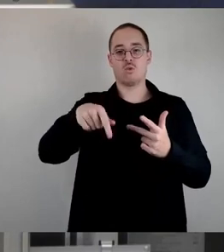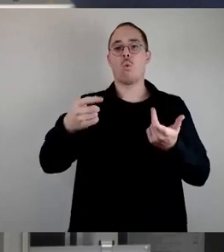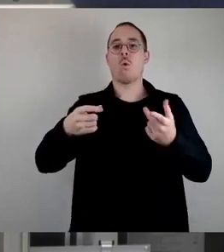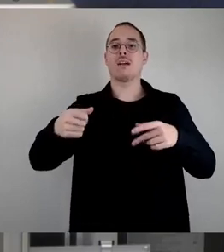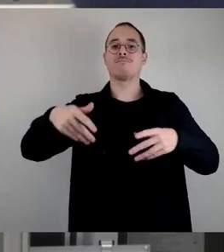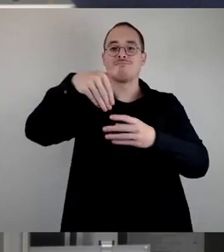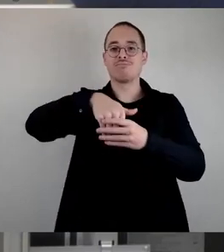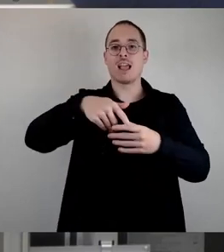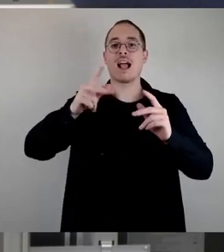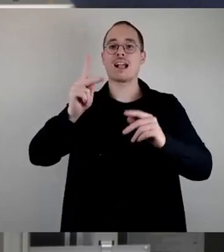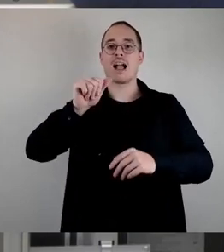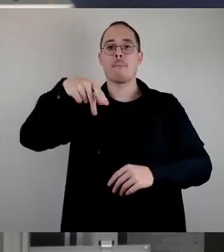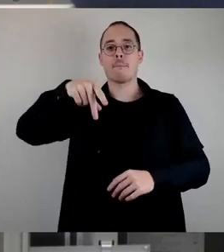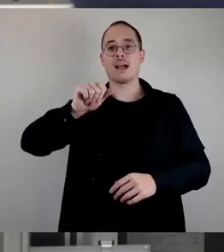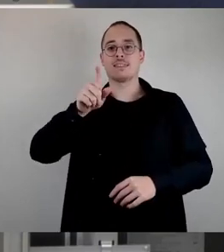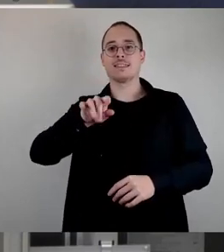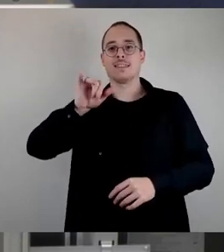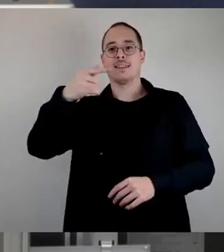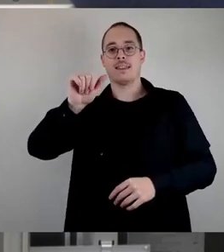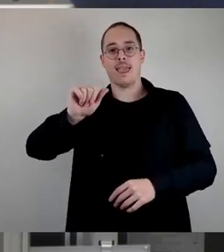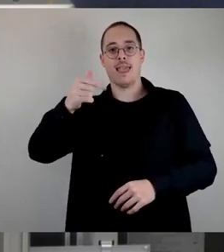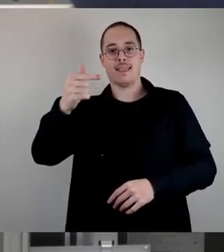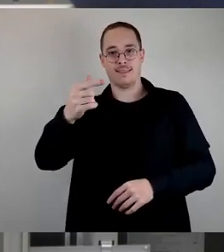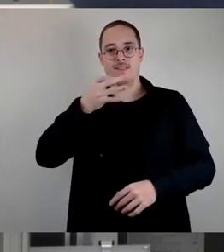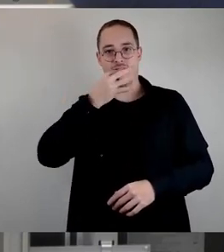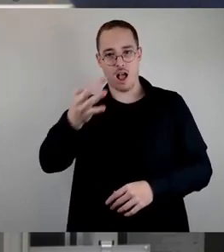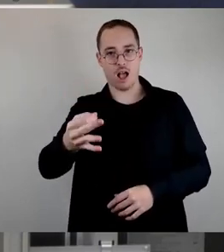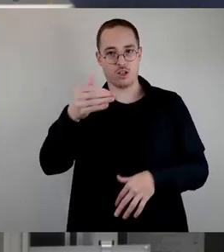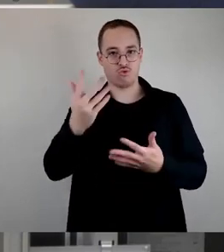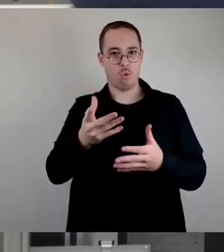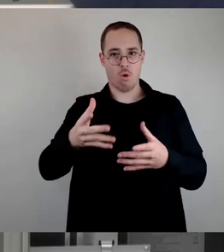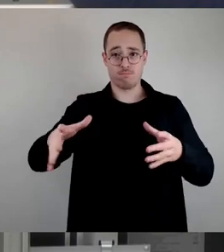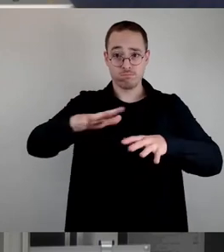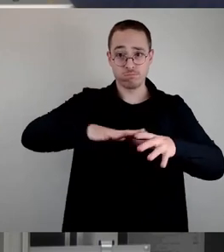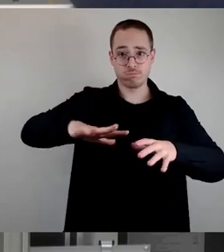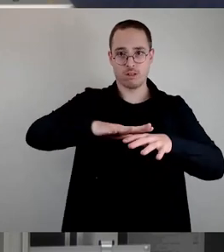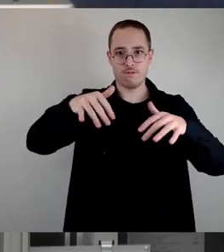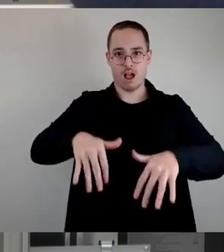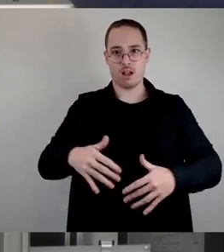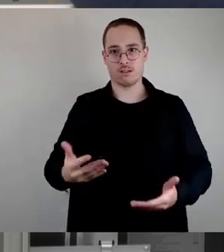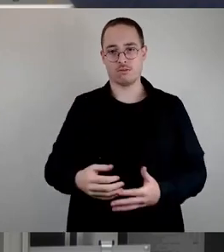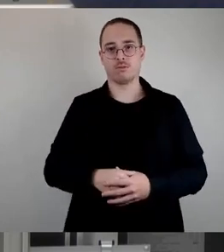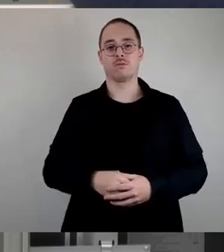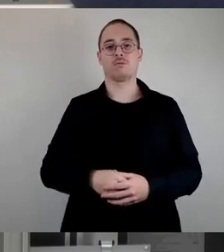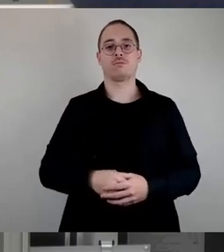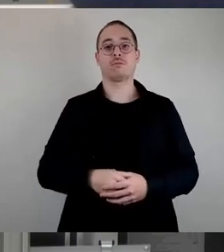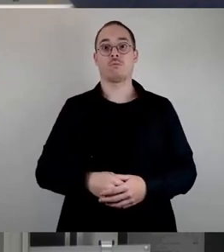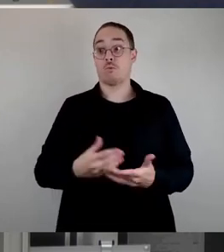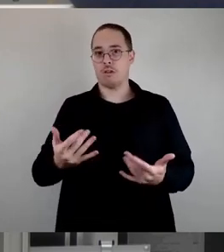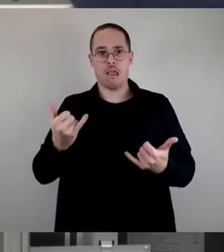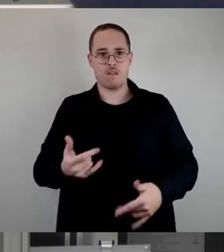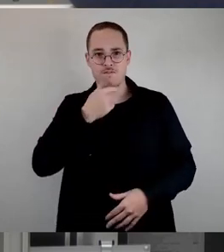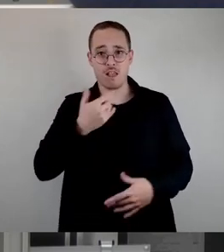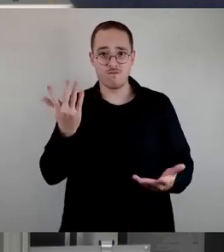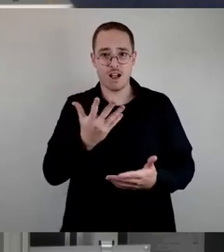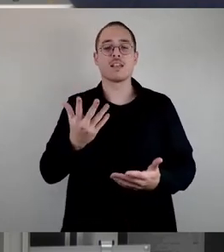Antrag? Wir wollen auf jeden Fall keine neue Stelle, wie der Kollege gerade gesagt hat. Wir wollen eine ermöglichende Verwaltung. Jetzt kann man natürlich sagen, ja,